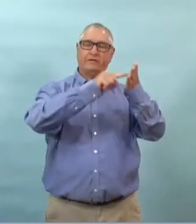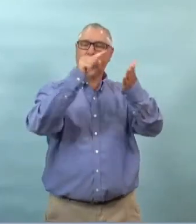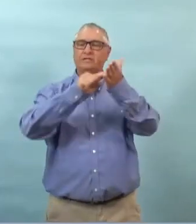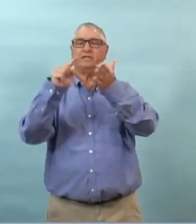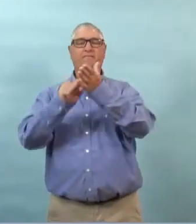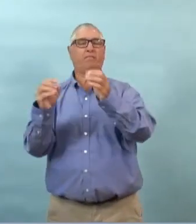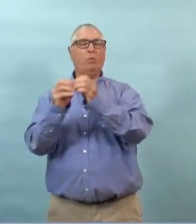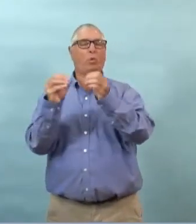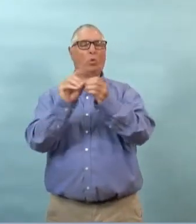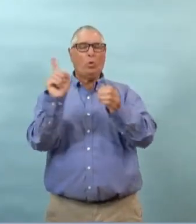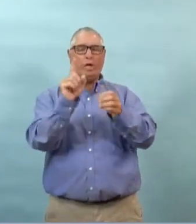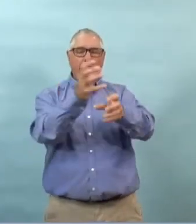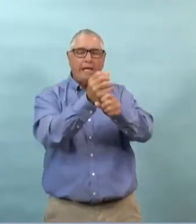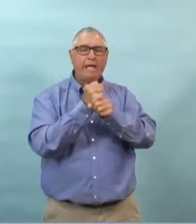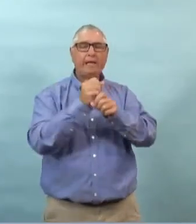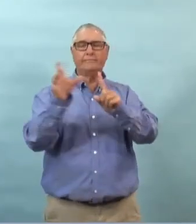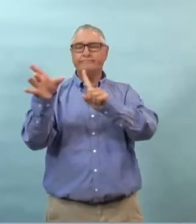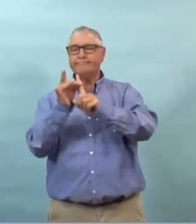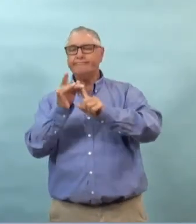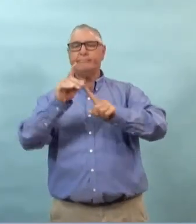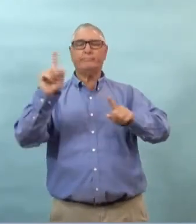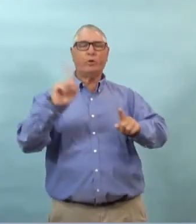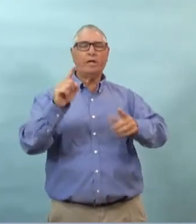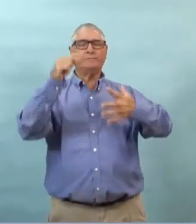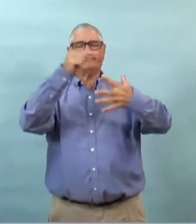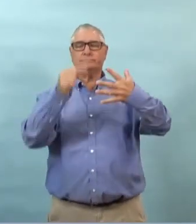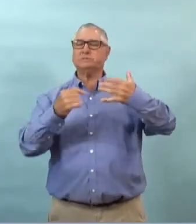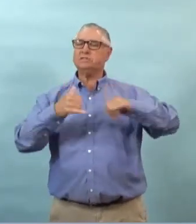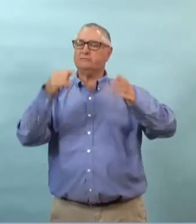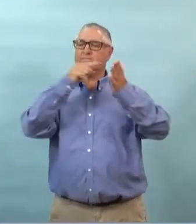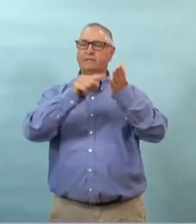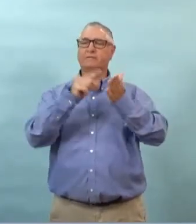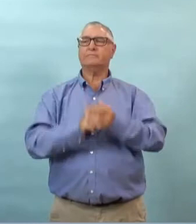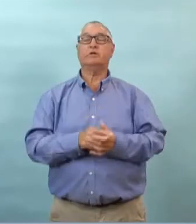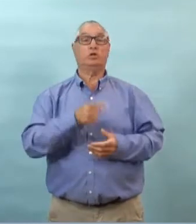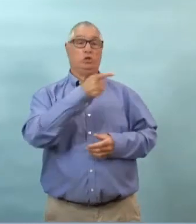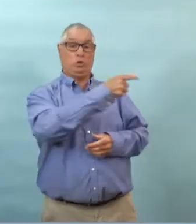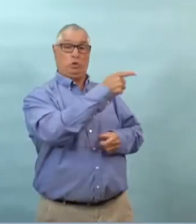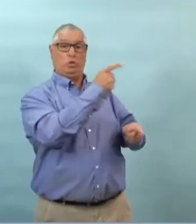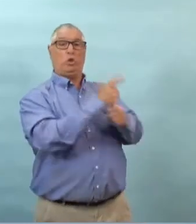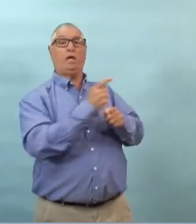et je peux vous dire comme l'a indiqué le ministre que la majorité de ces cas